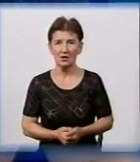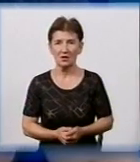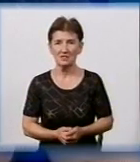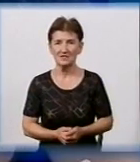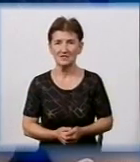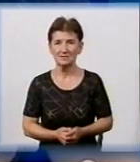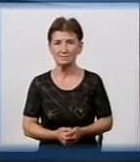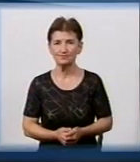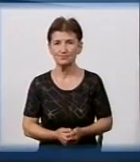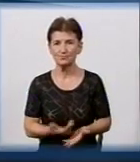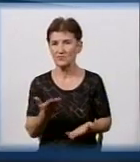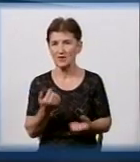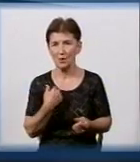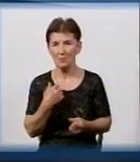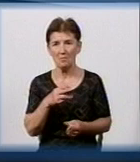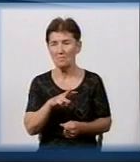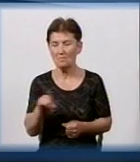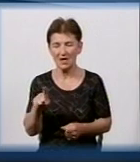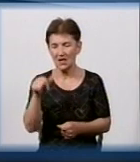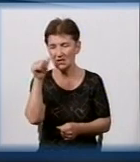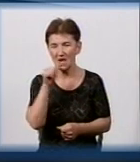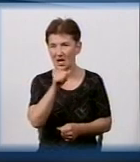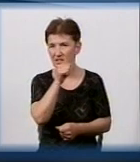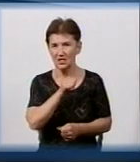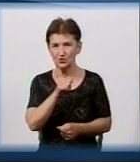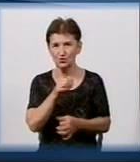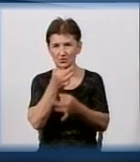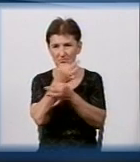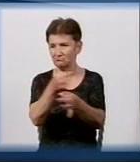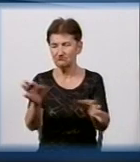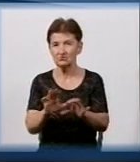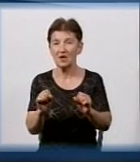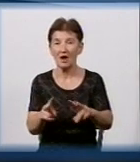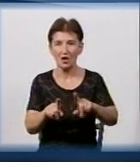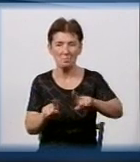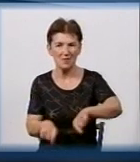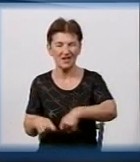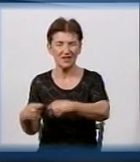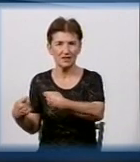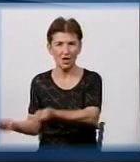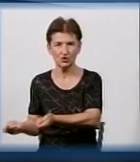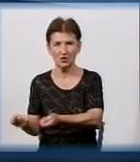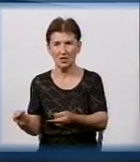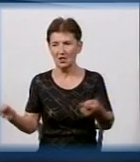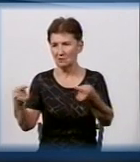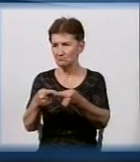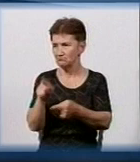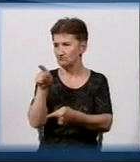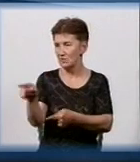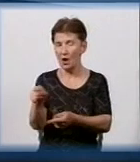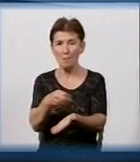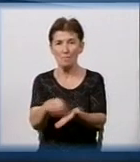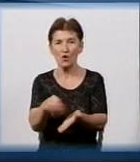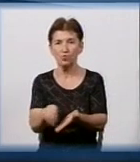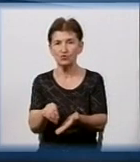ми ж не розкриємо таємницю, передача самих наркотичних речовин потенційному покупцю? Тобто, воно ж